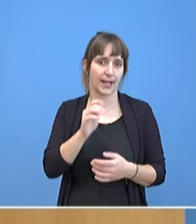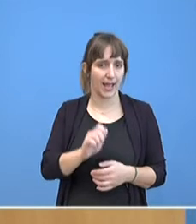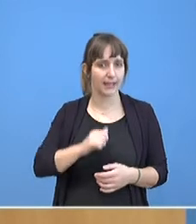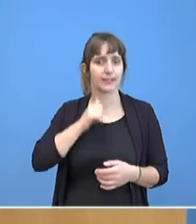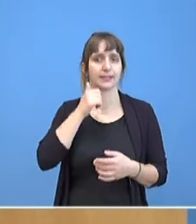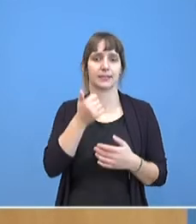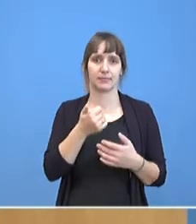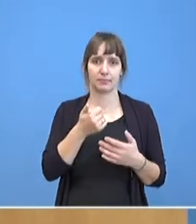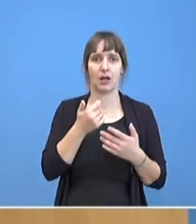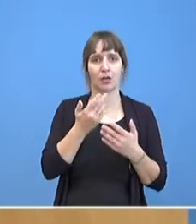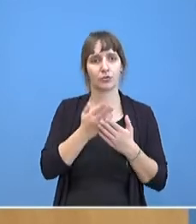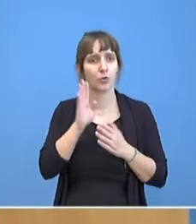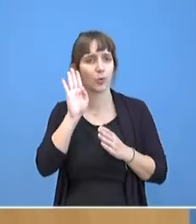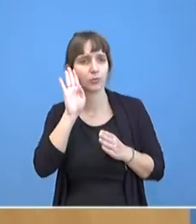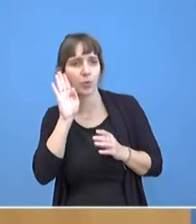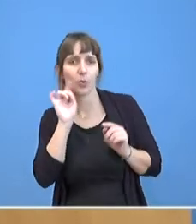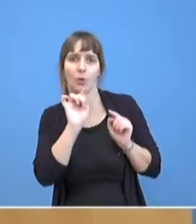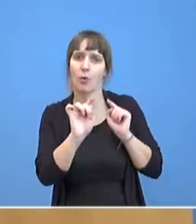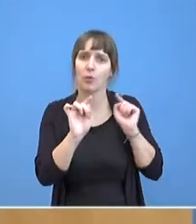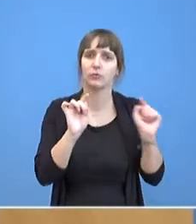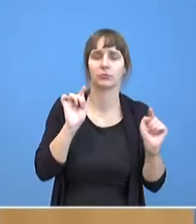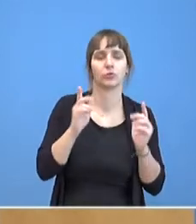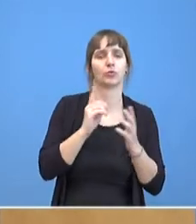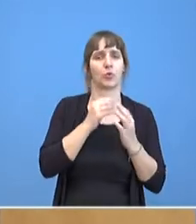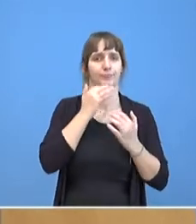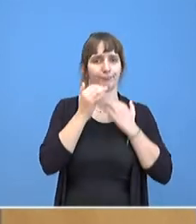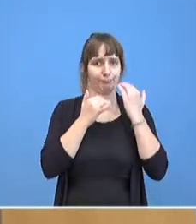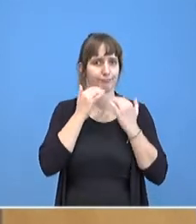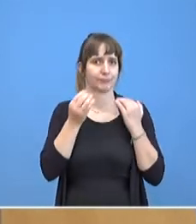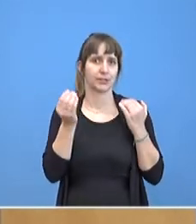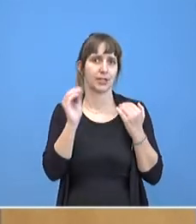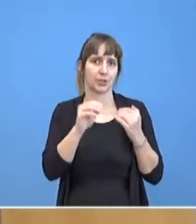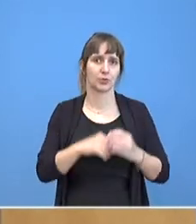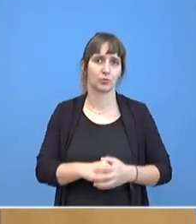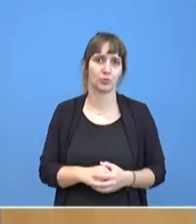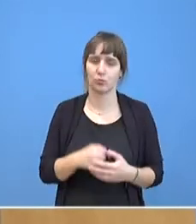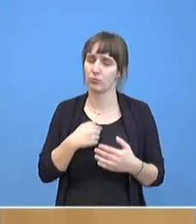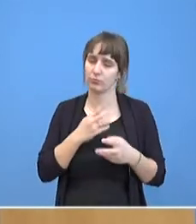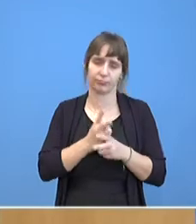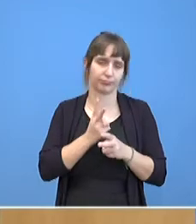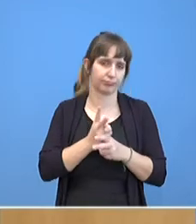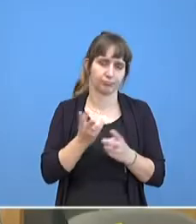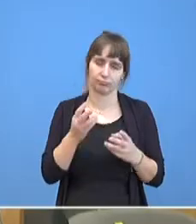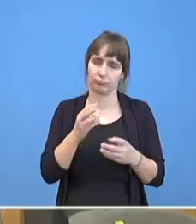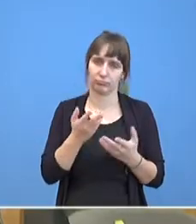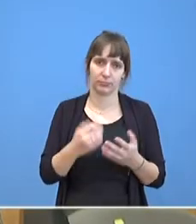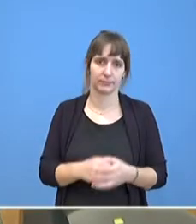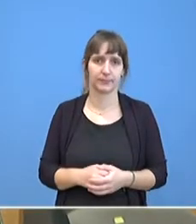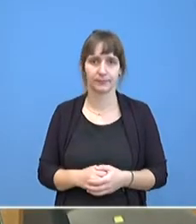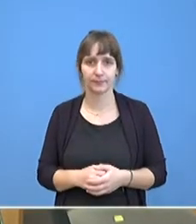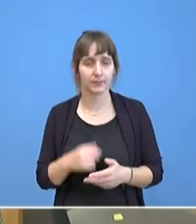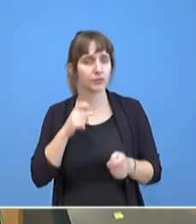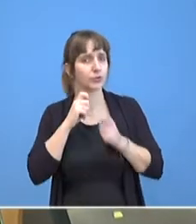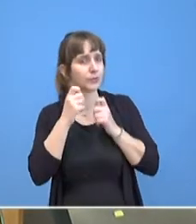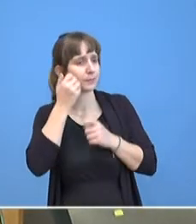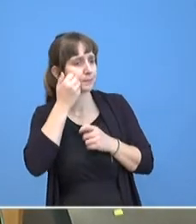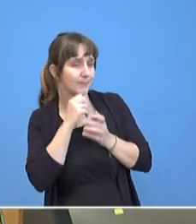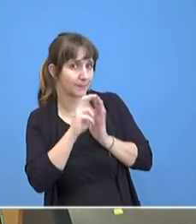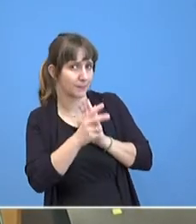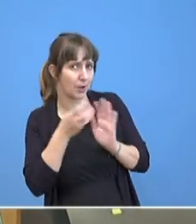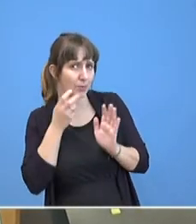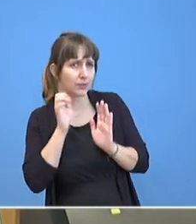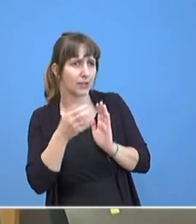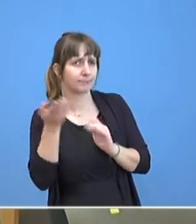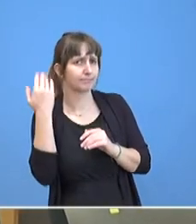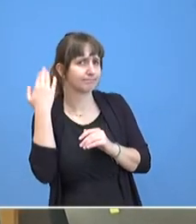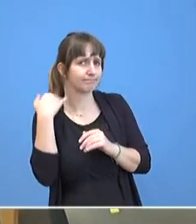davon Kursierten ja schon dazu geäußert. Und bei der Äußerung bleibt es auch weiterhin. Können Sie das bitte nochmal wiederholen, was er